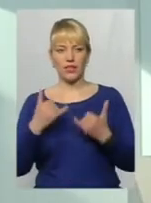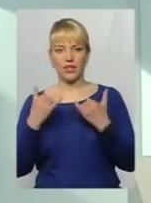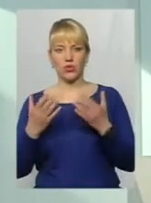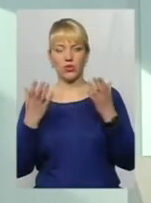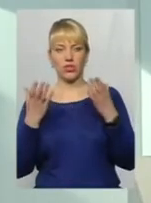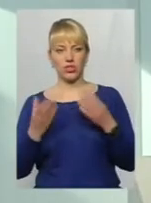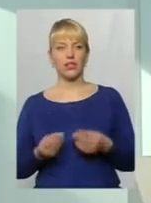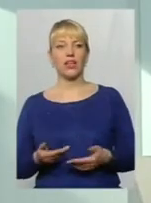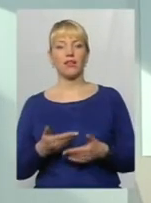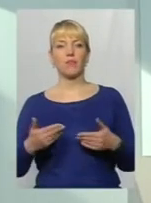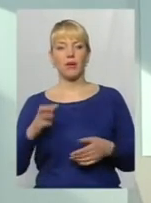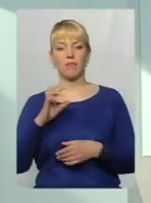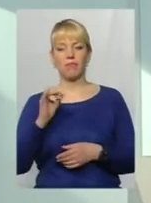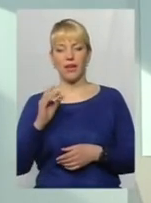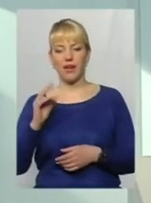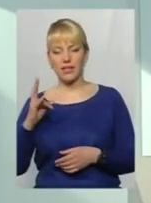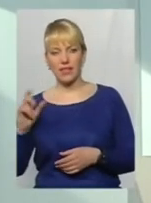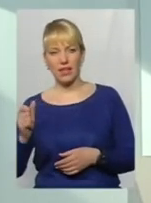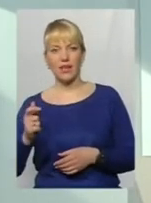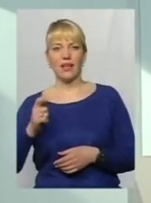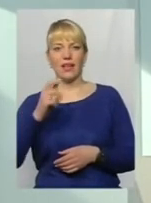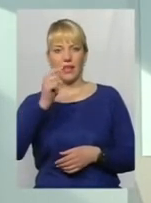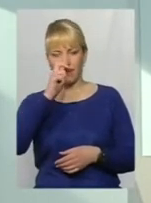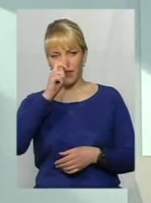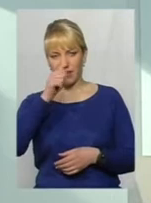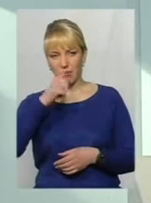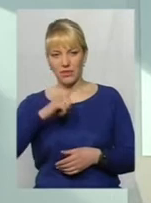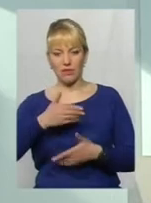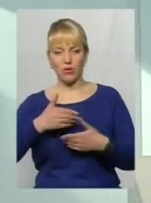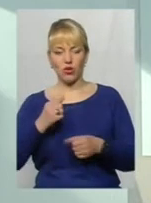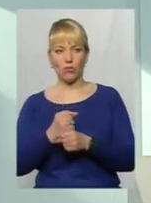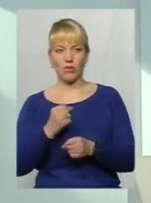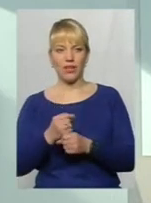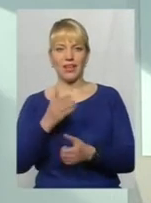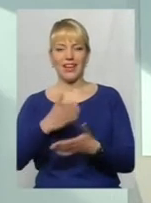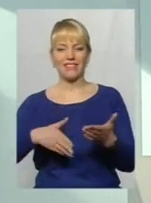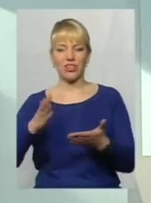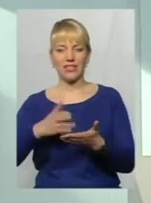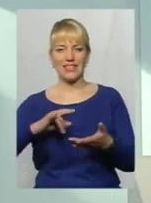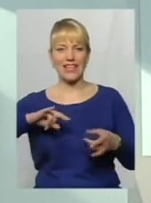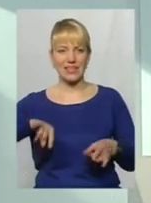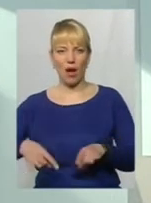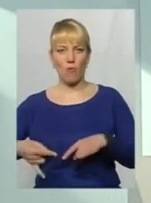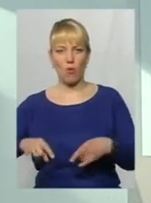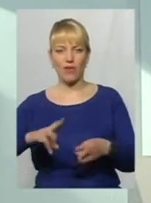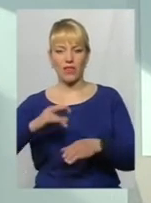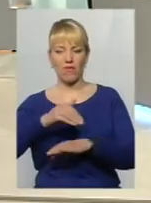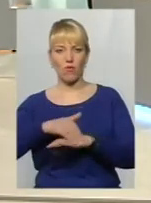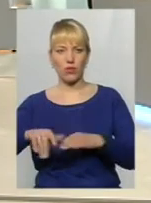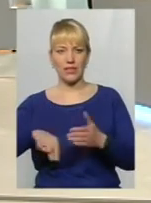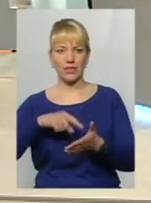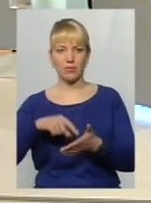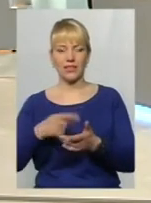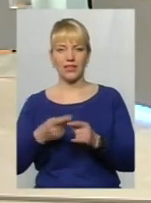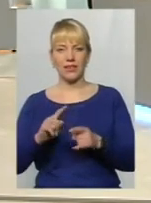березні-квітні робили ліквідацію ямковостів на вулицях міста. В першу